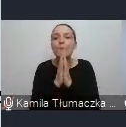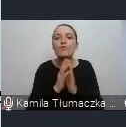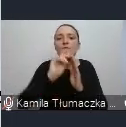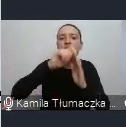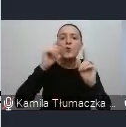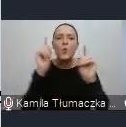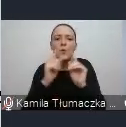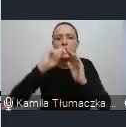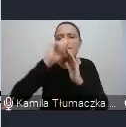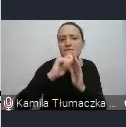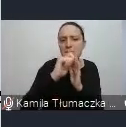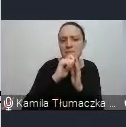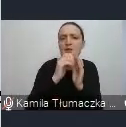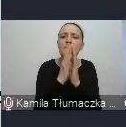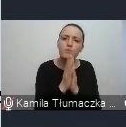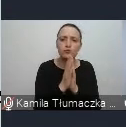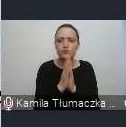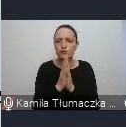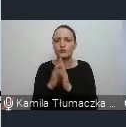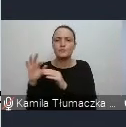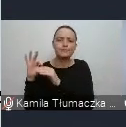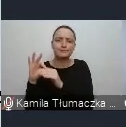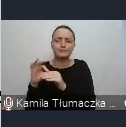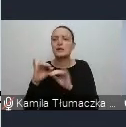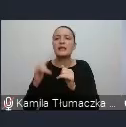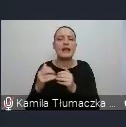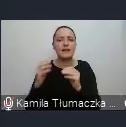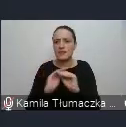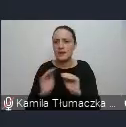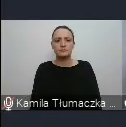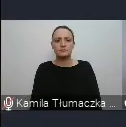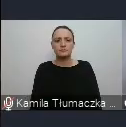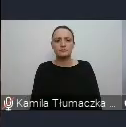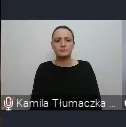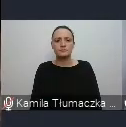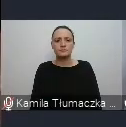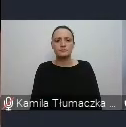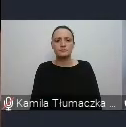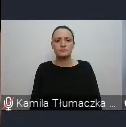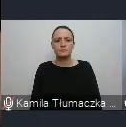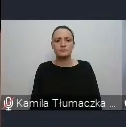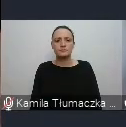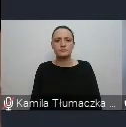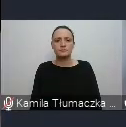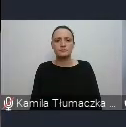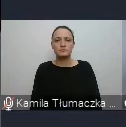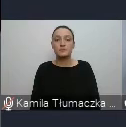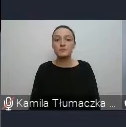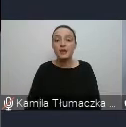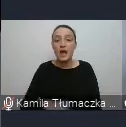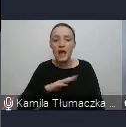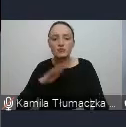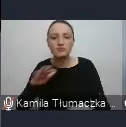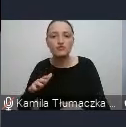pokazanie tego, jak ta terapia naprawdę wygląda. Kiedy dziecko do nas trafia,